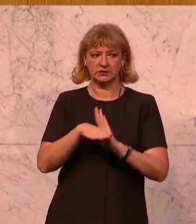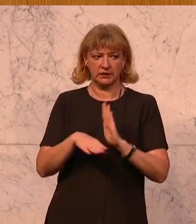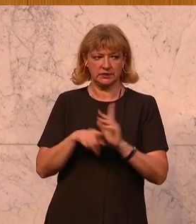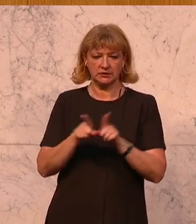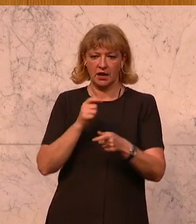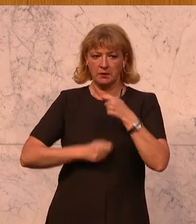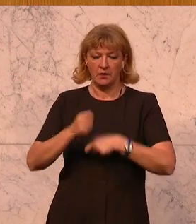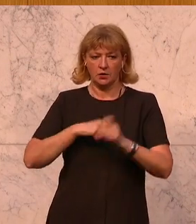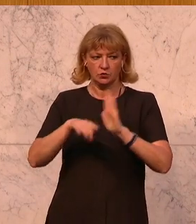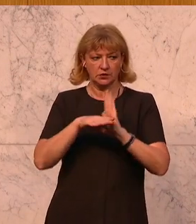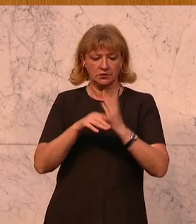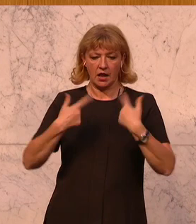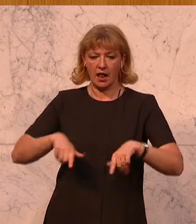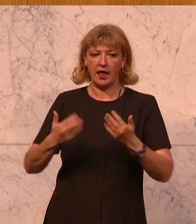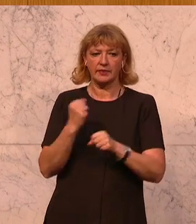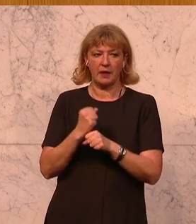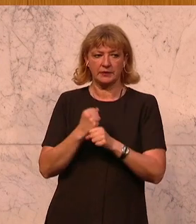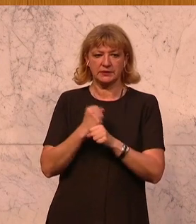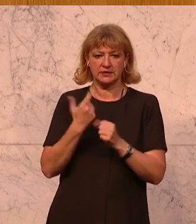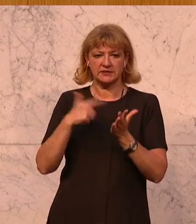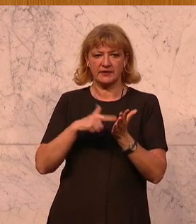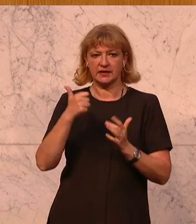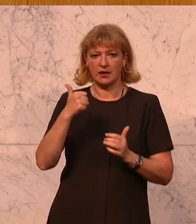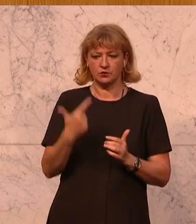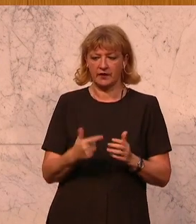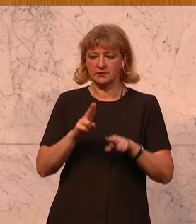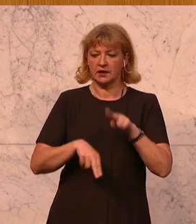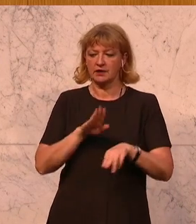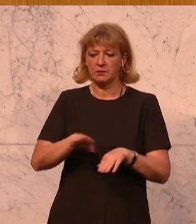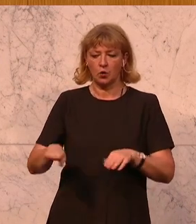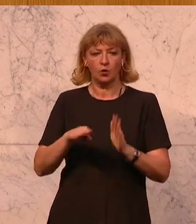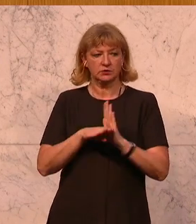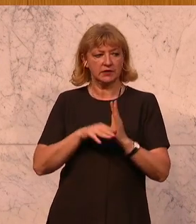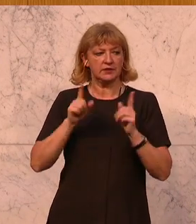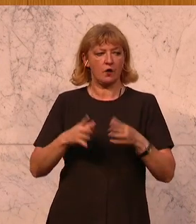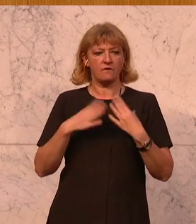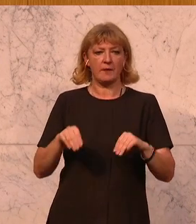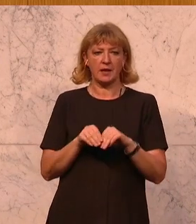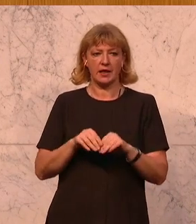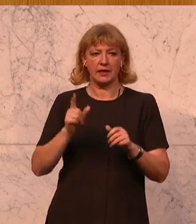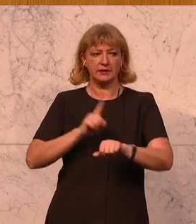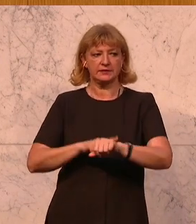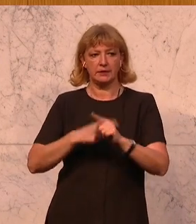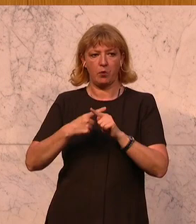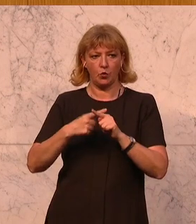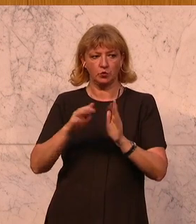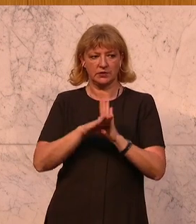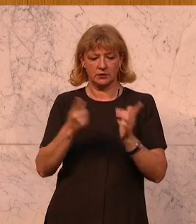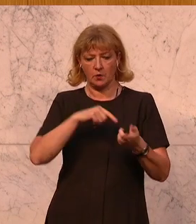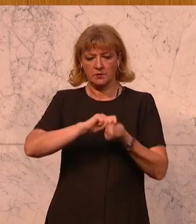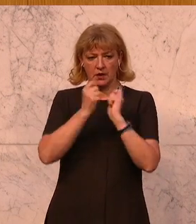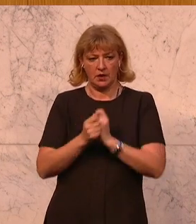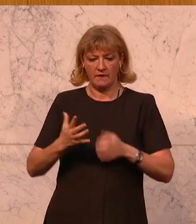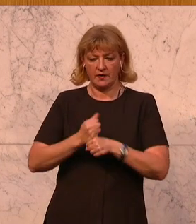Gleichbehandlungsgesetz, das Landarbeitsgesetz 2021, das Kinderbetreuungsgesetz sowie das Familienzeitbonusgesetz geändert wird in der